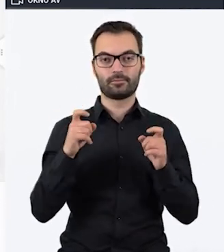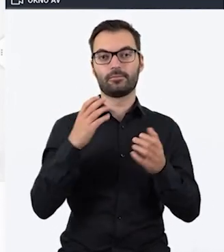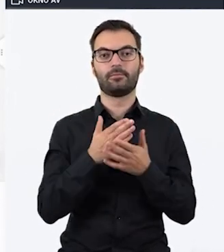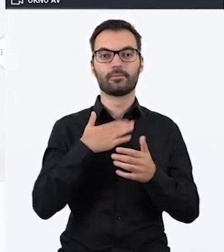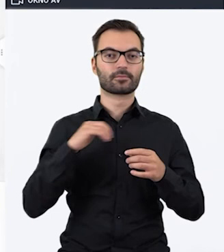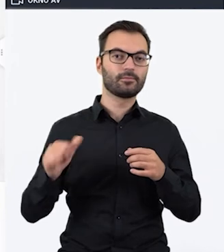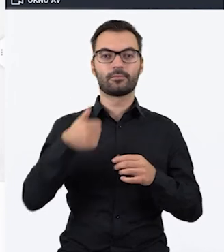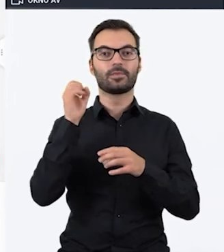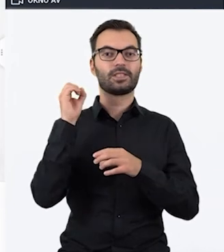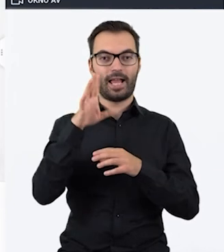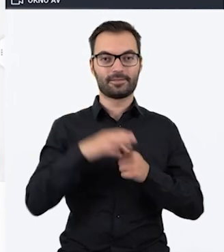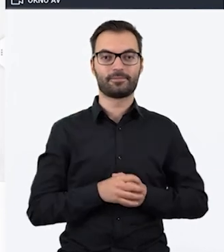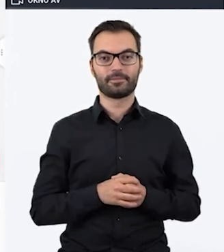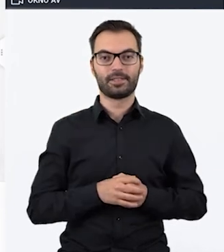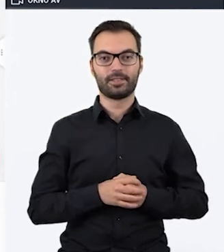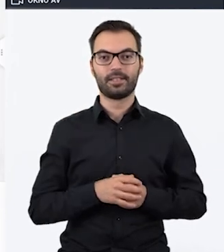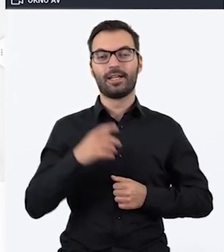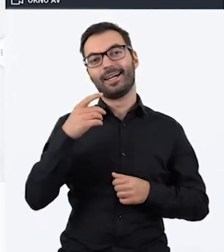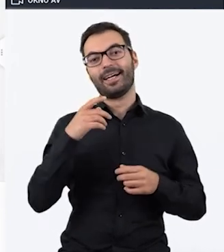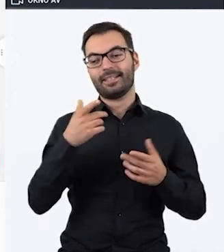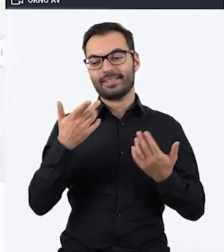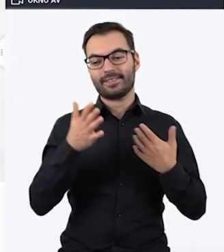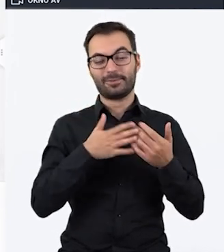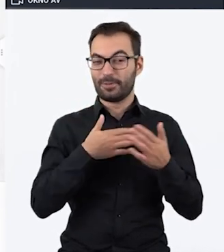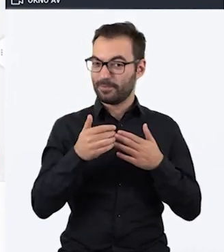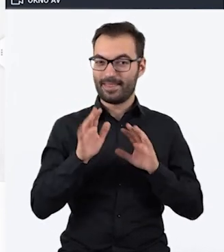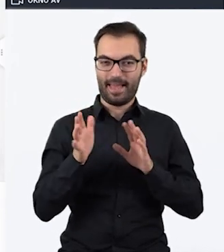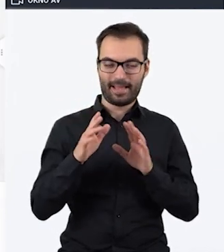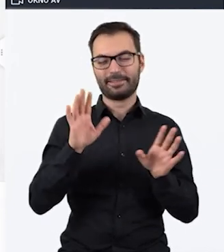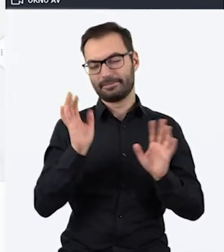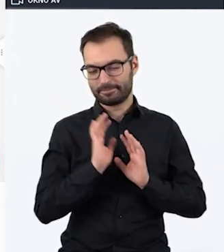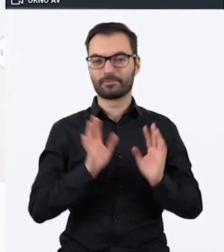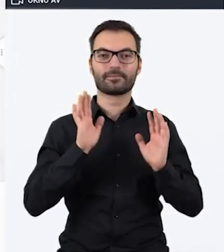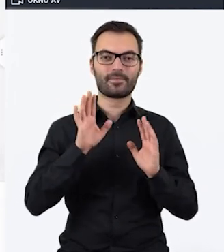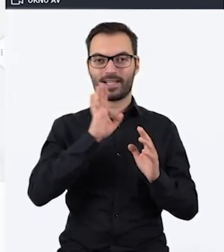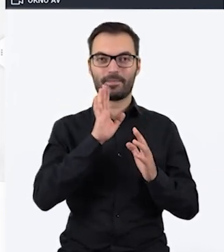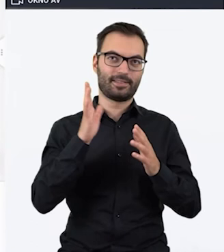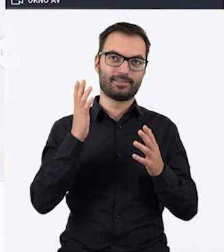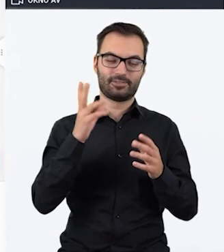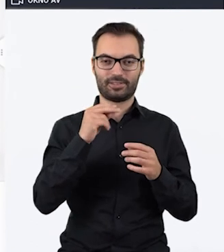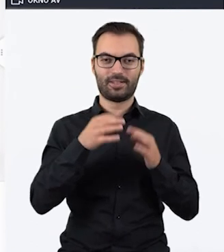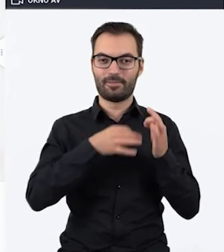pierwszy slajd. No nieciekawa jest to historia na razie, fabuła. No chyba, że opowiadamy o niedźwiedziach polarnych na